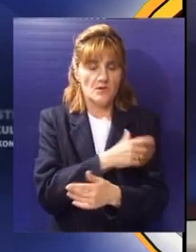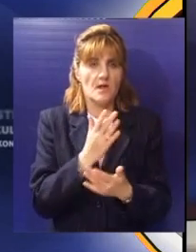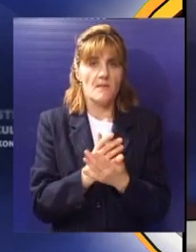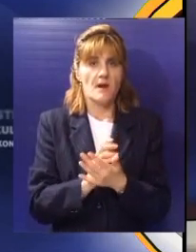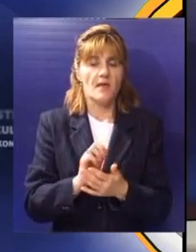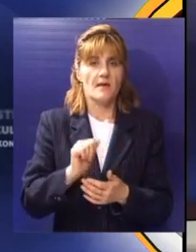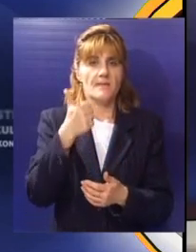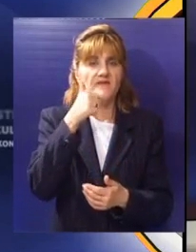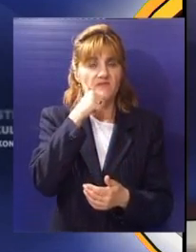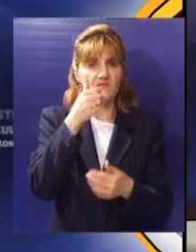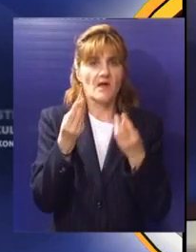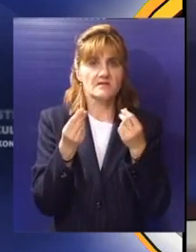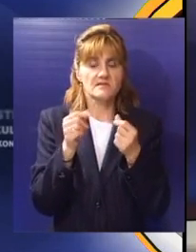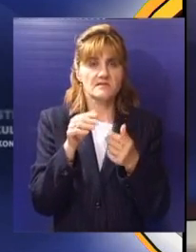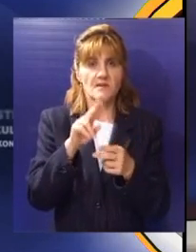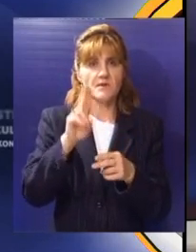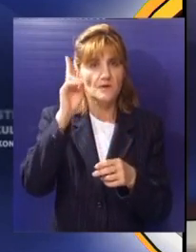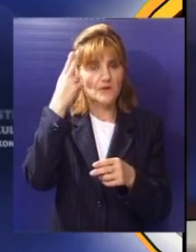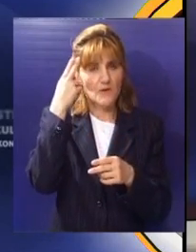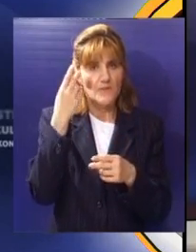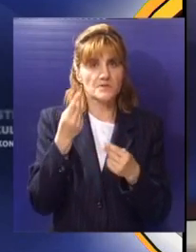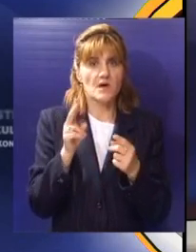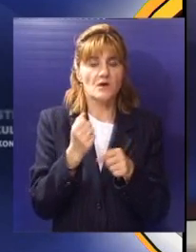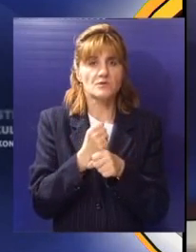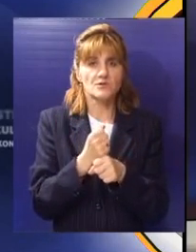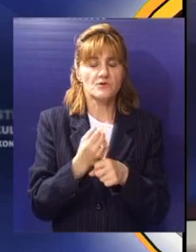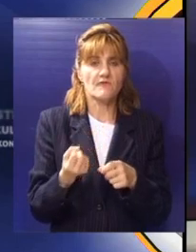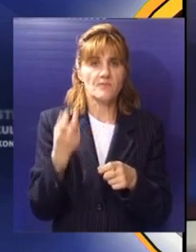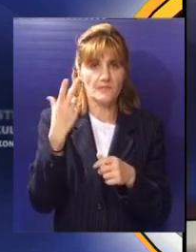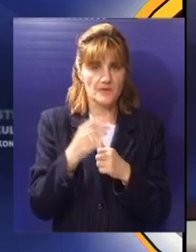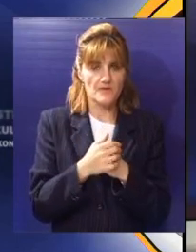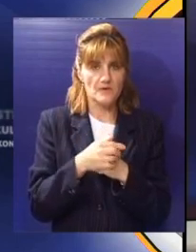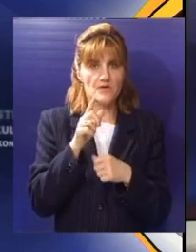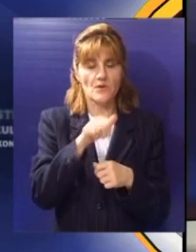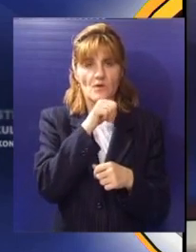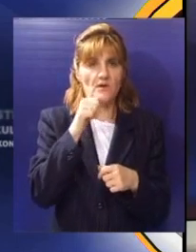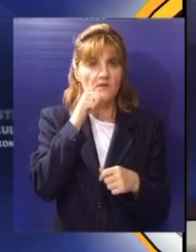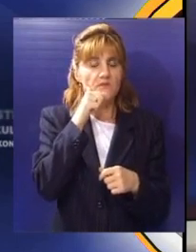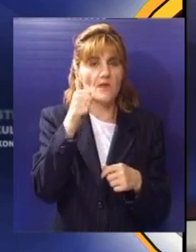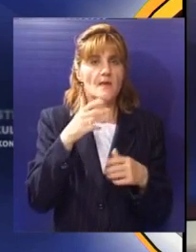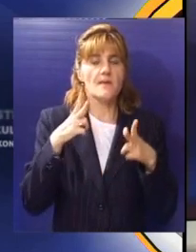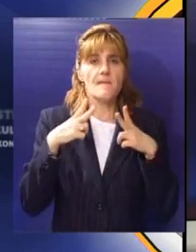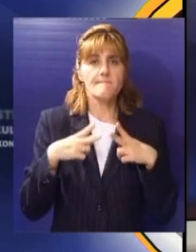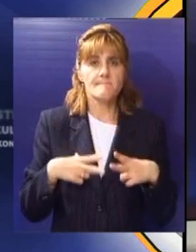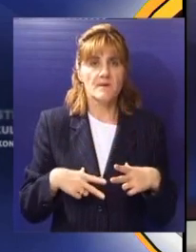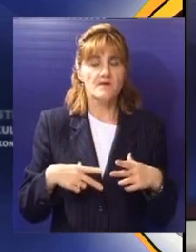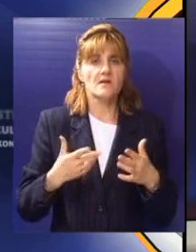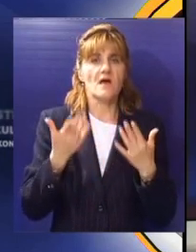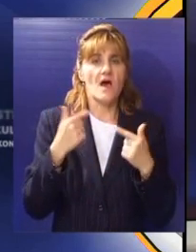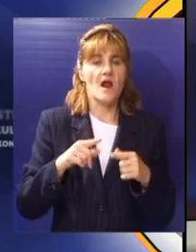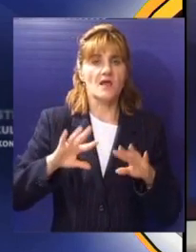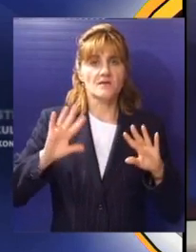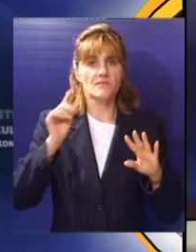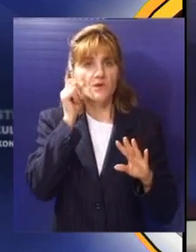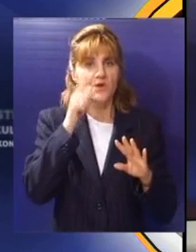obeležen je prvi dan Zemlje i smatra se početkom modernog ekološkog pokreta. To je bio dan mirnih masovnih demonstracija